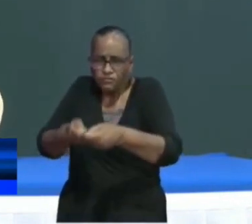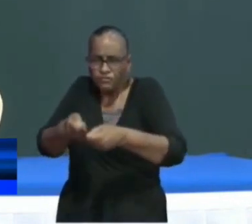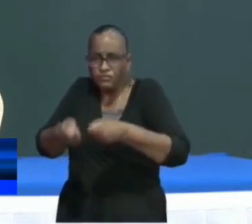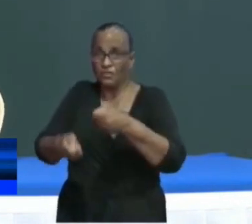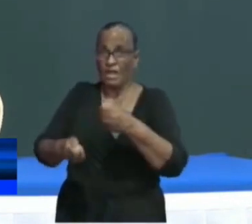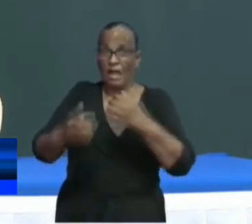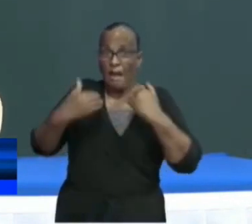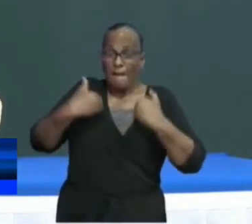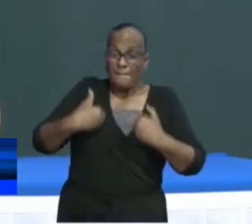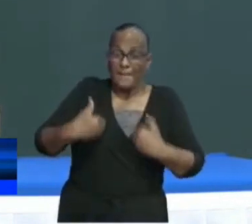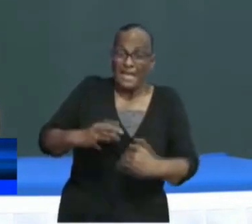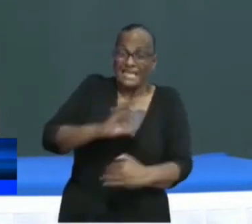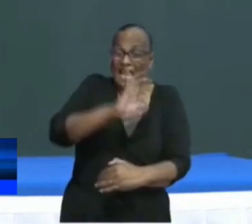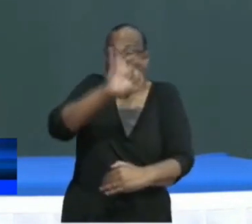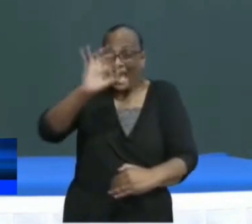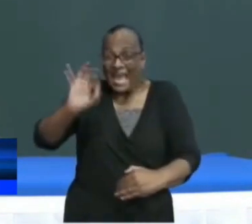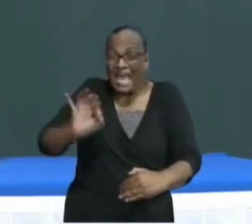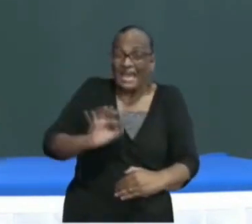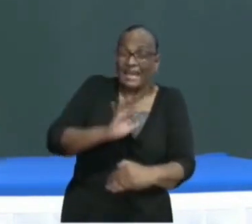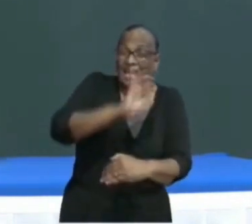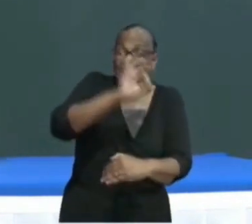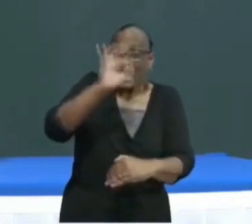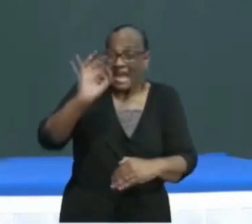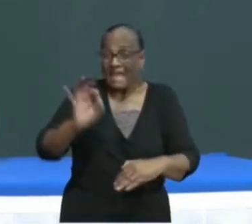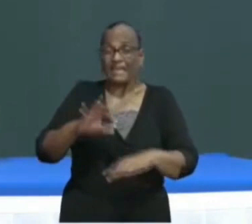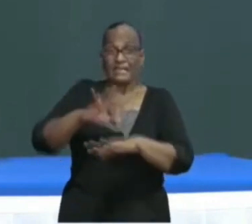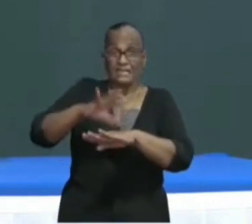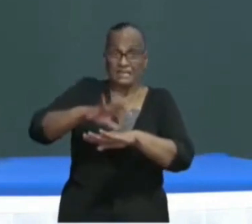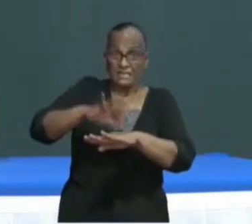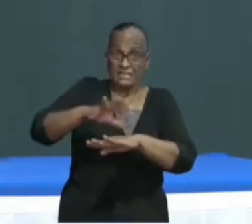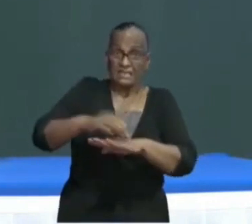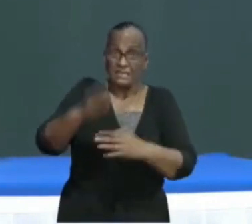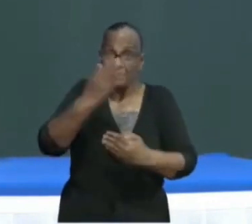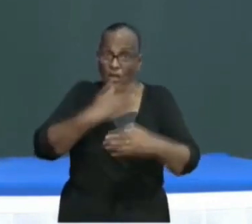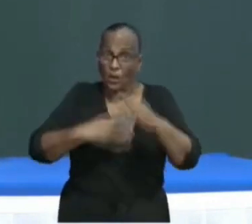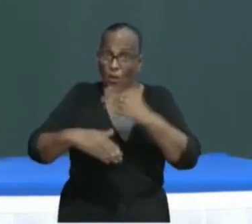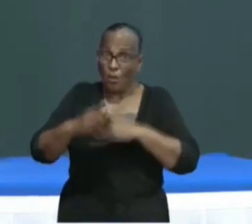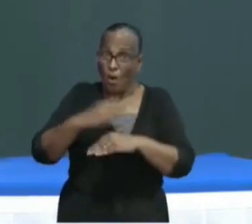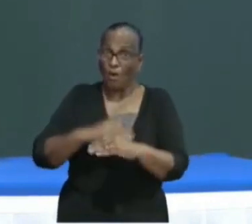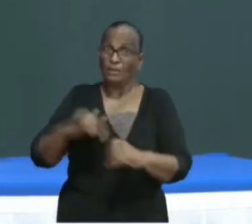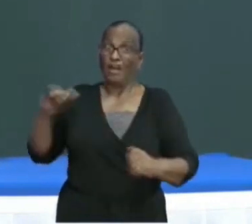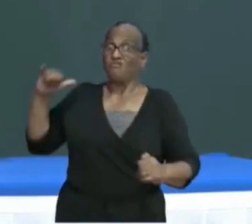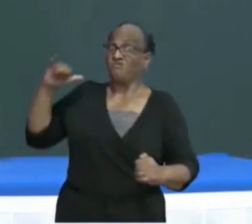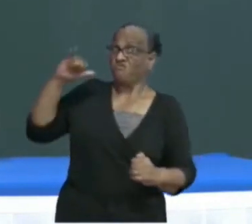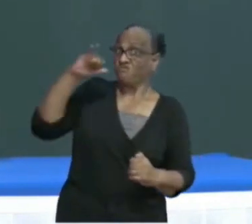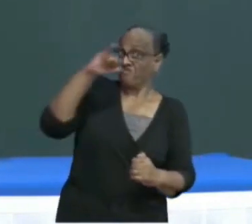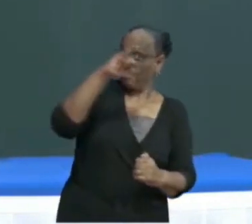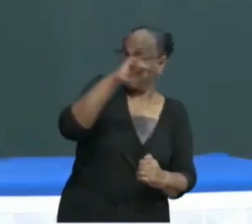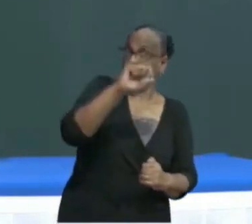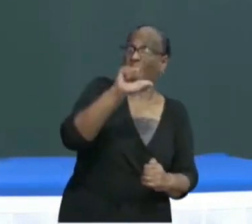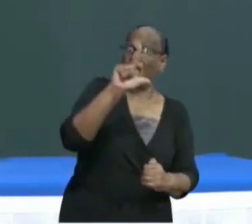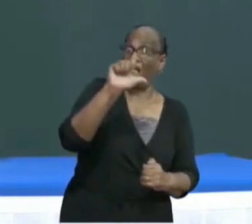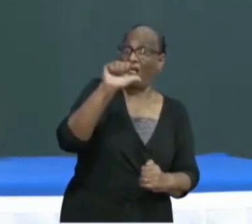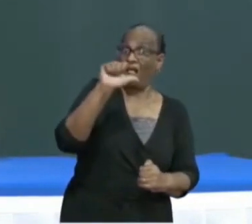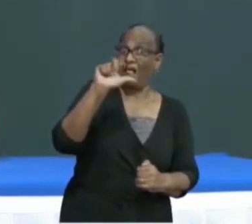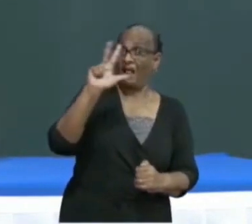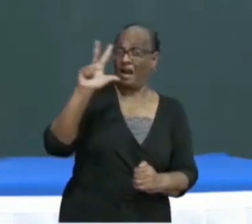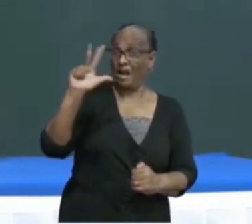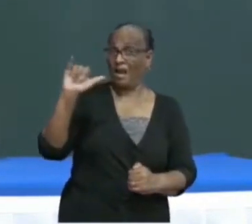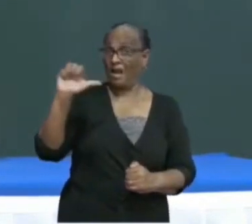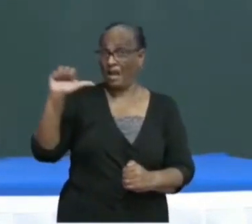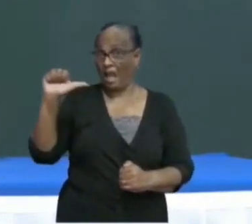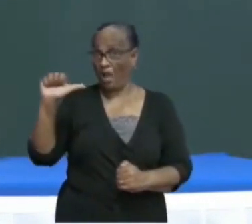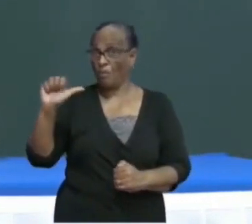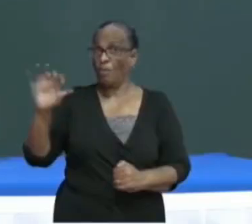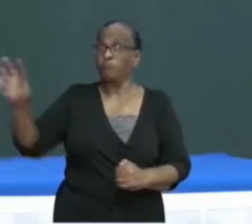ernstiger ziek worden, is het de bedoeling dat vanuit het vliegveld van Lawatabiki deze mensen getransporteerd